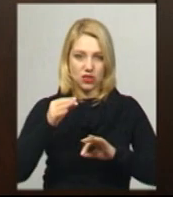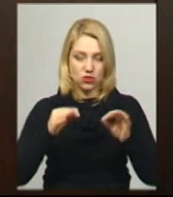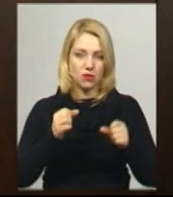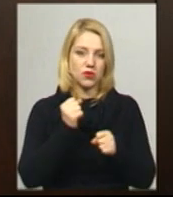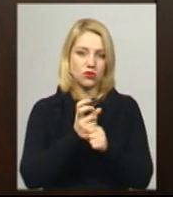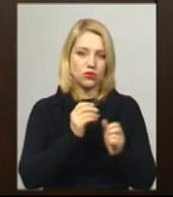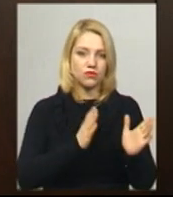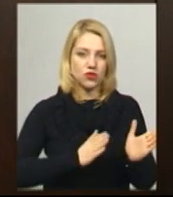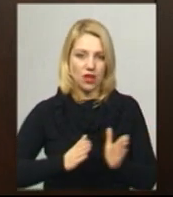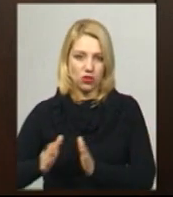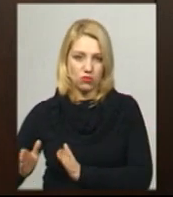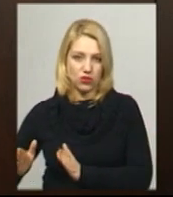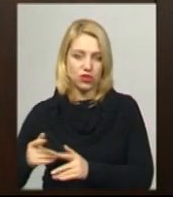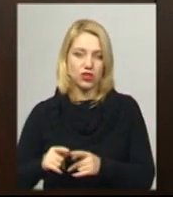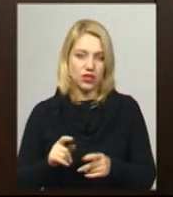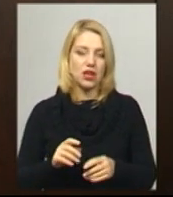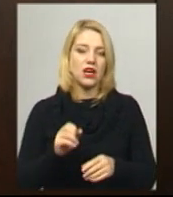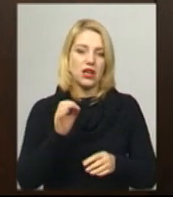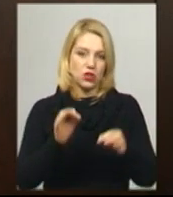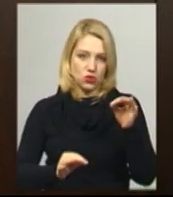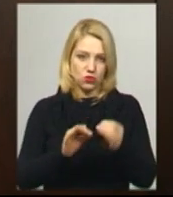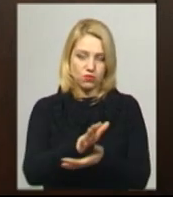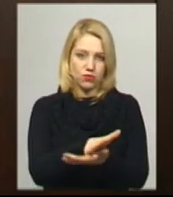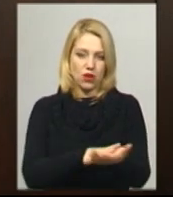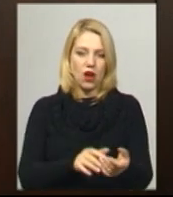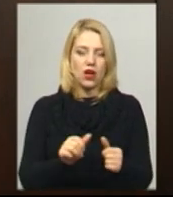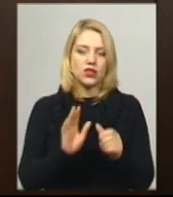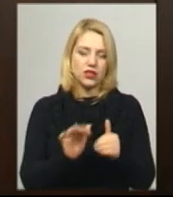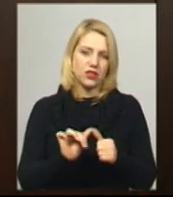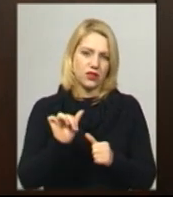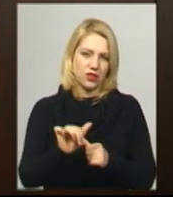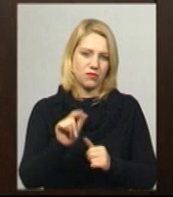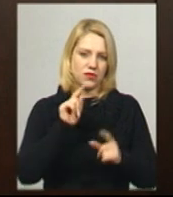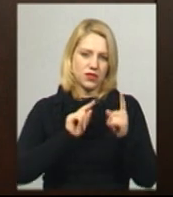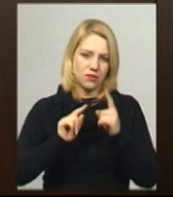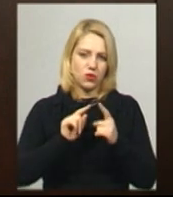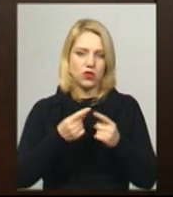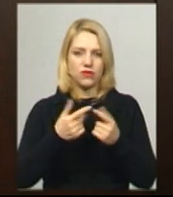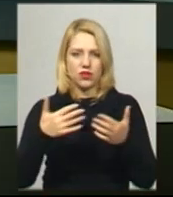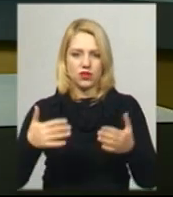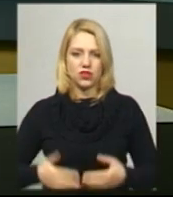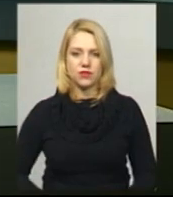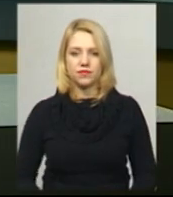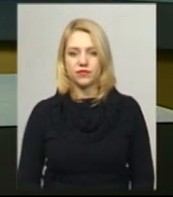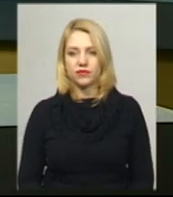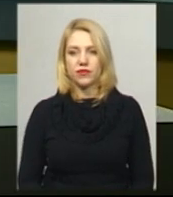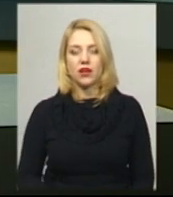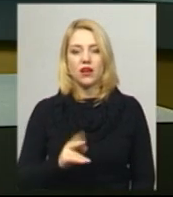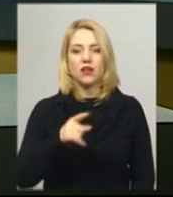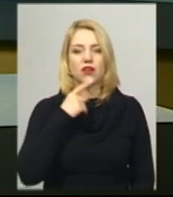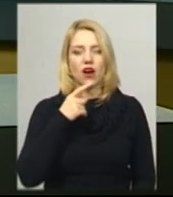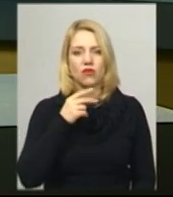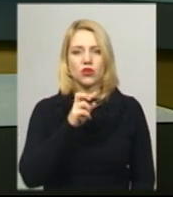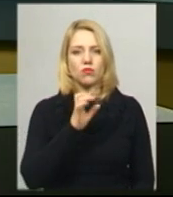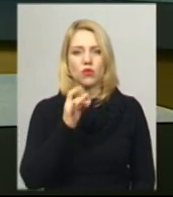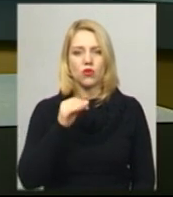штатному режиму, відправляють правосуддя. Отнак тільки за виключенням цих заходів, які були наголошені. Як додає Сергій